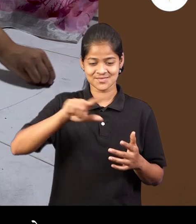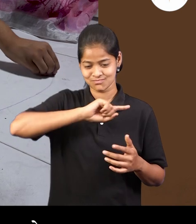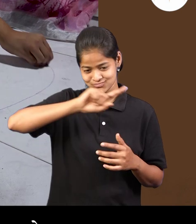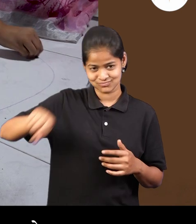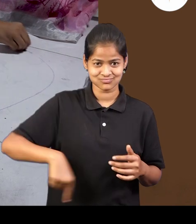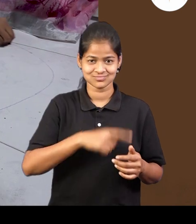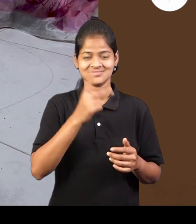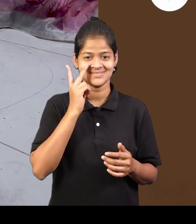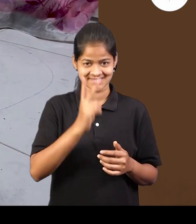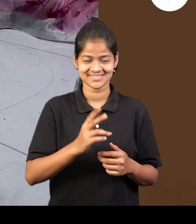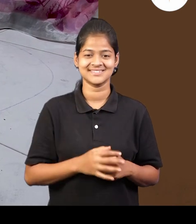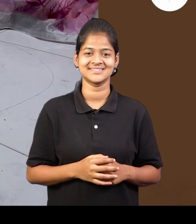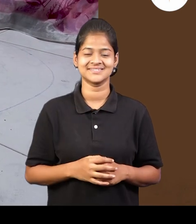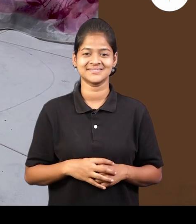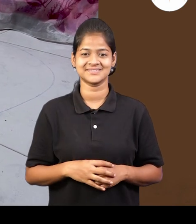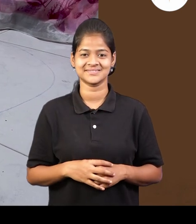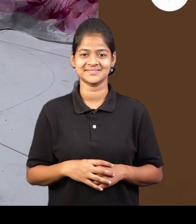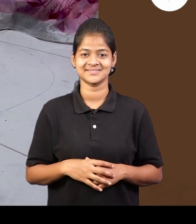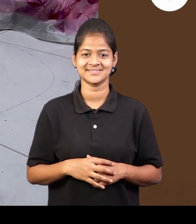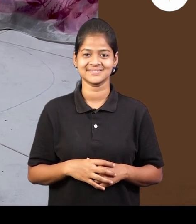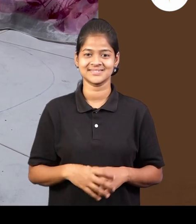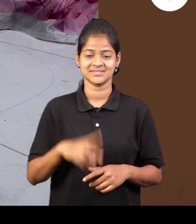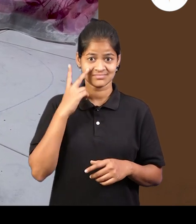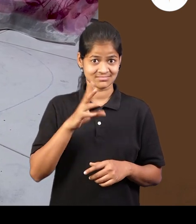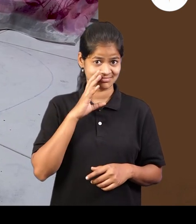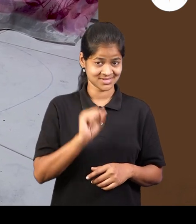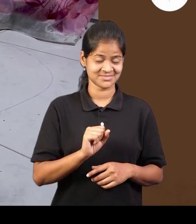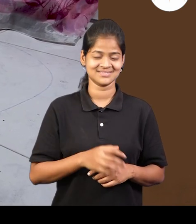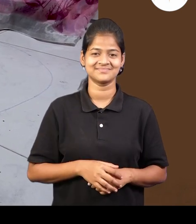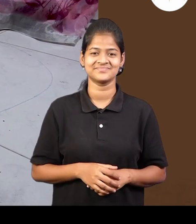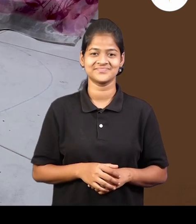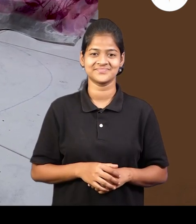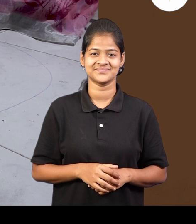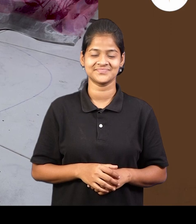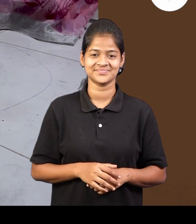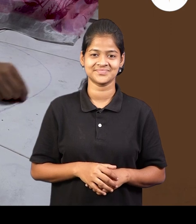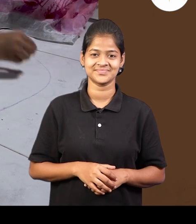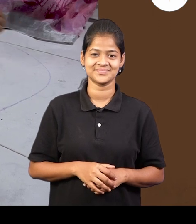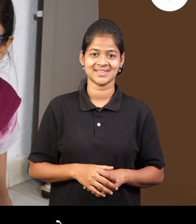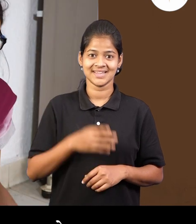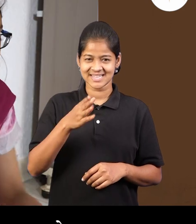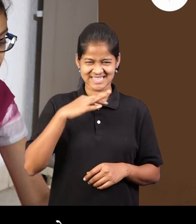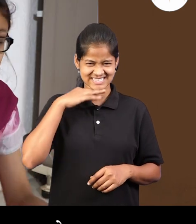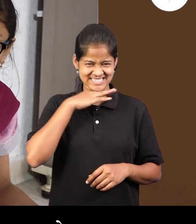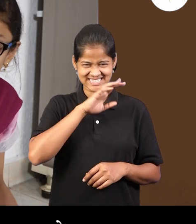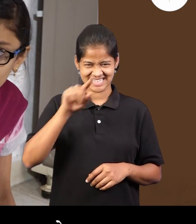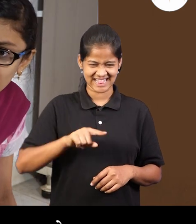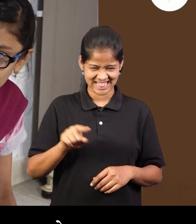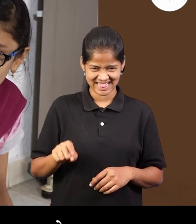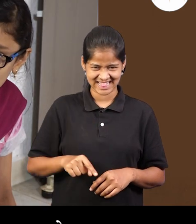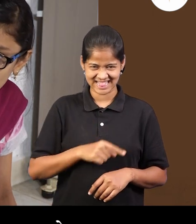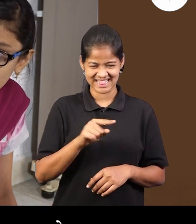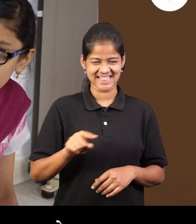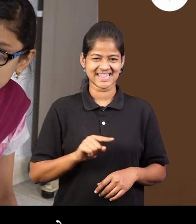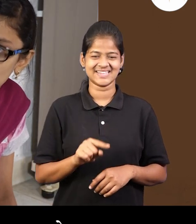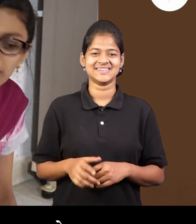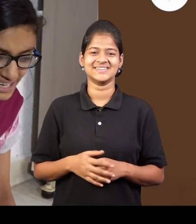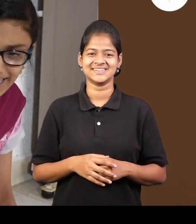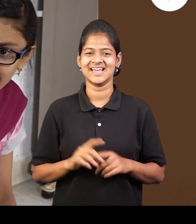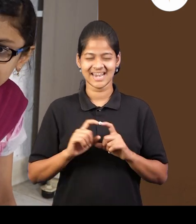काड़लाईस्तू